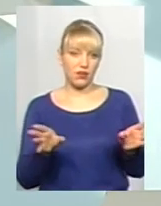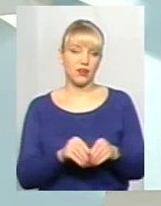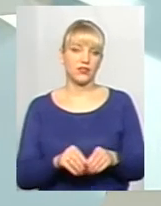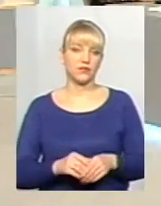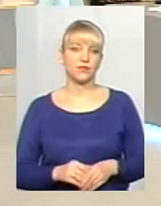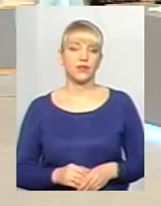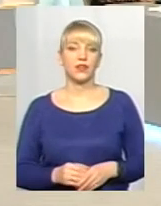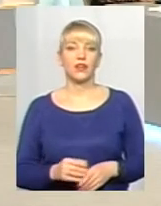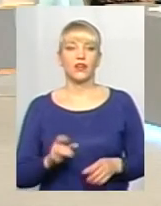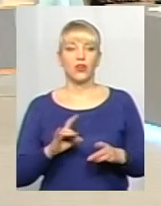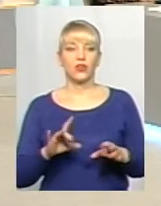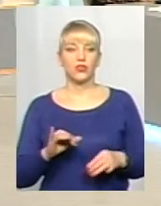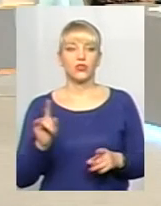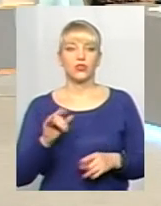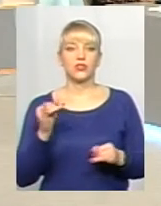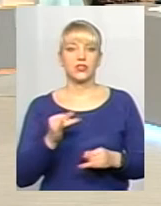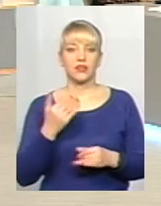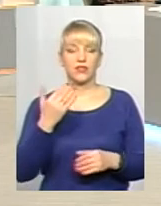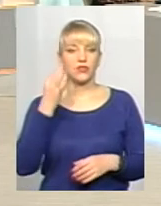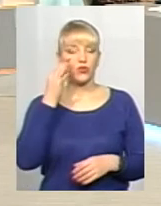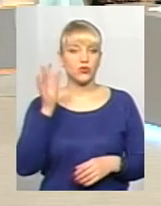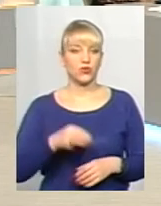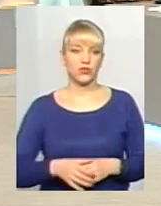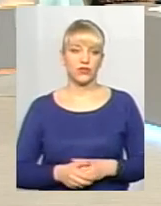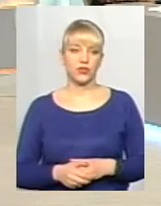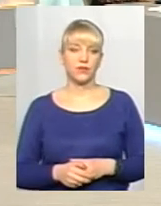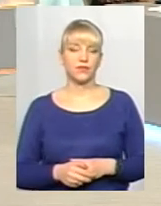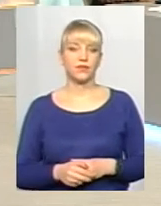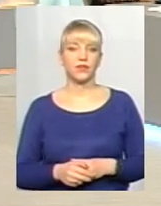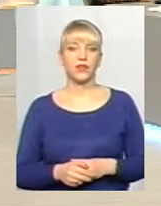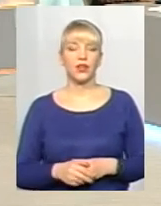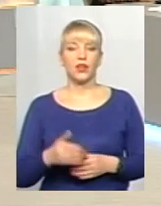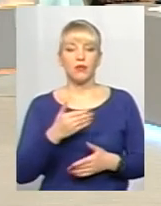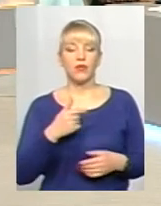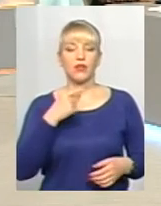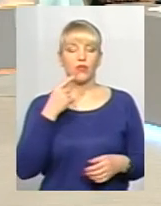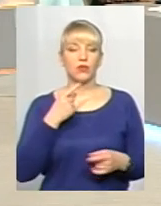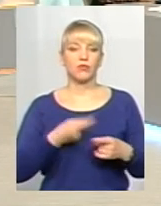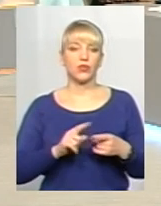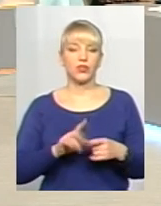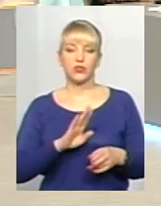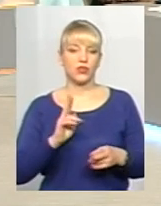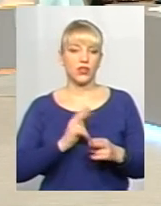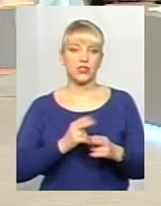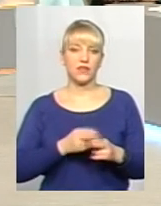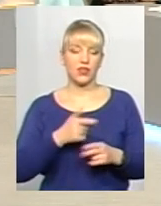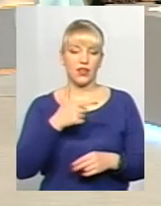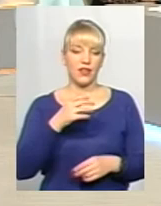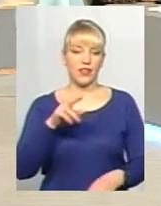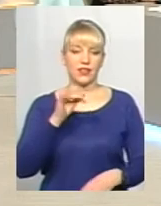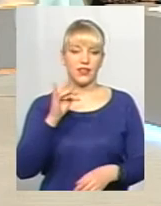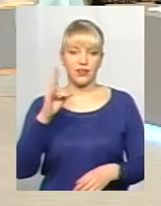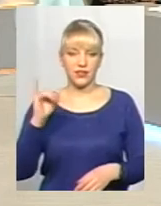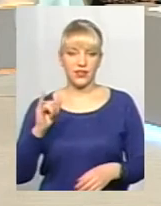Розкажіть, що щось цікаве з вашого досвіду, яке, ну, от говорить про те, що не заважають гендерні стереотипи